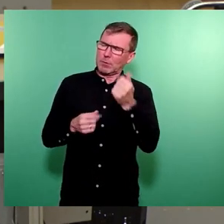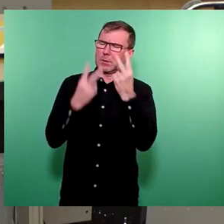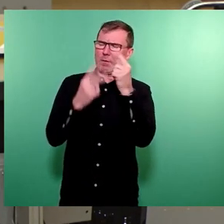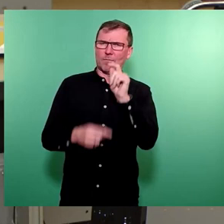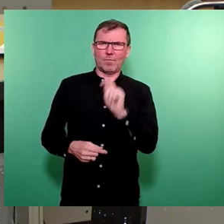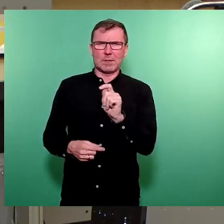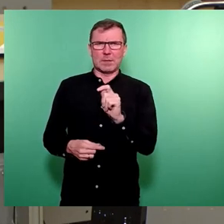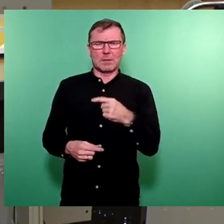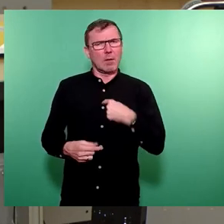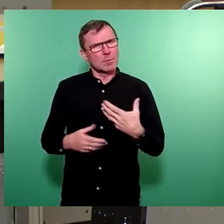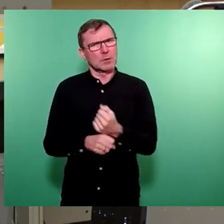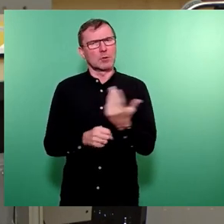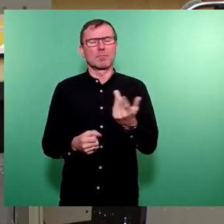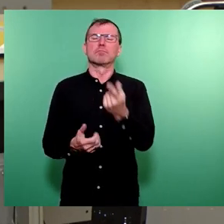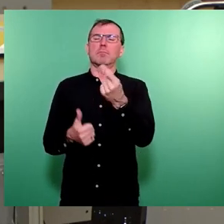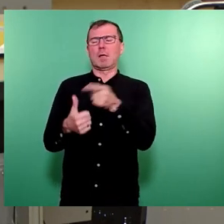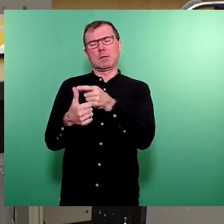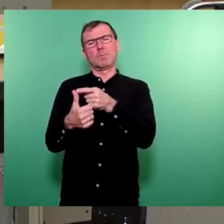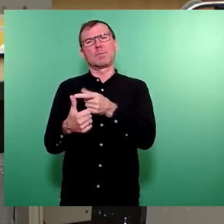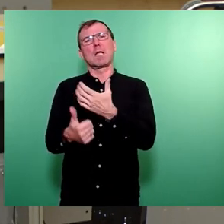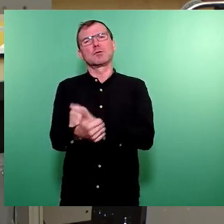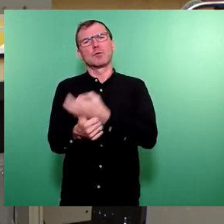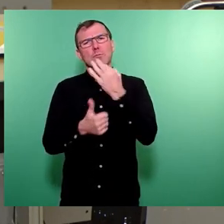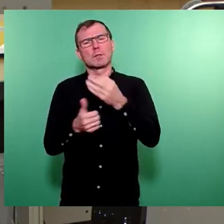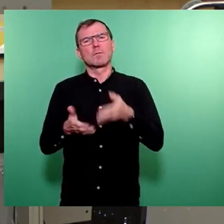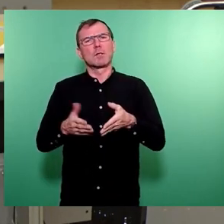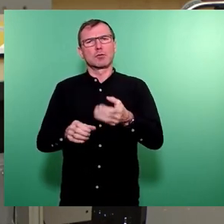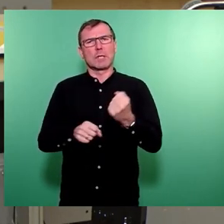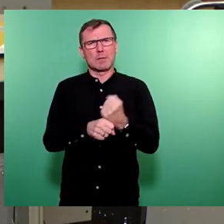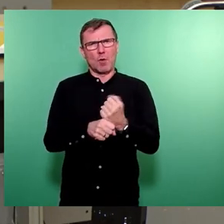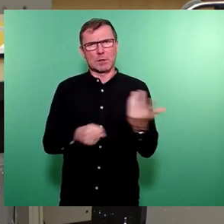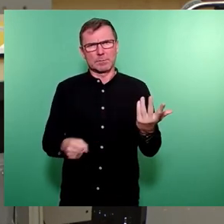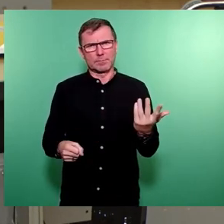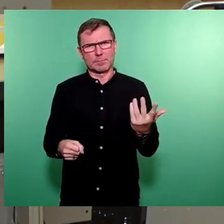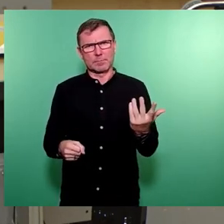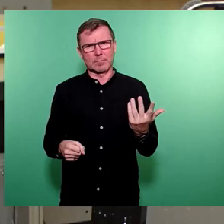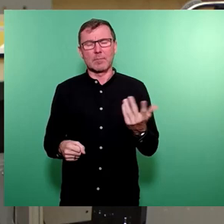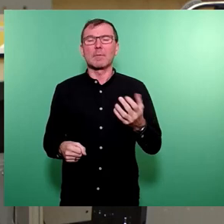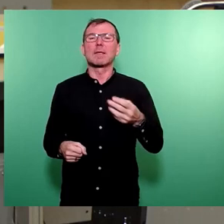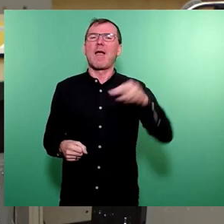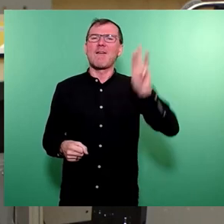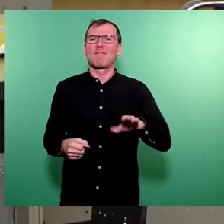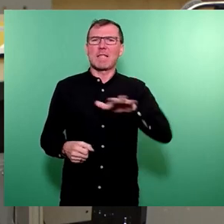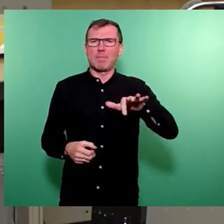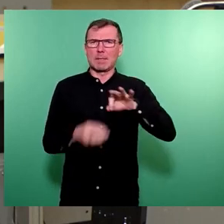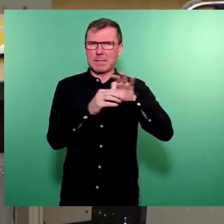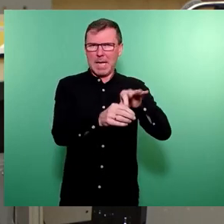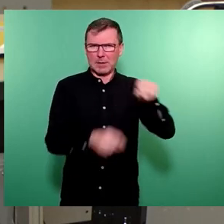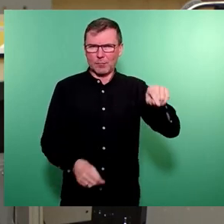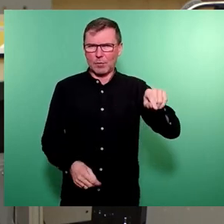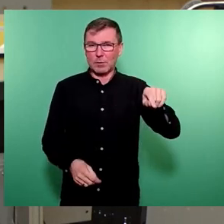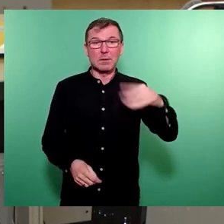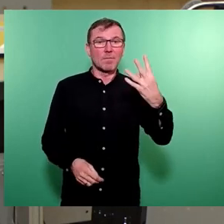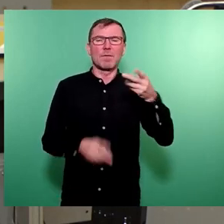dass das uns gelungen ist. Das ist zum einen das suchtspezifische Streetwork, das wir in der Stadt haben. Das haben wir mal für den Wiener Platz eingeführt, ist aber inzwischen in vier